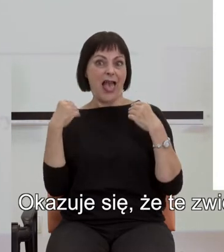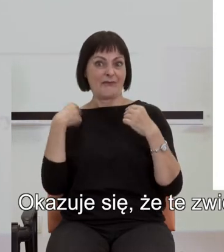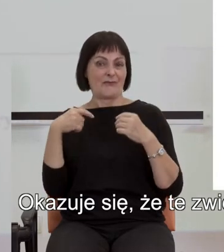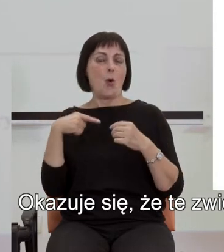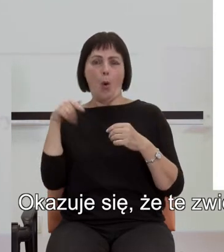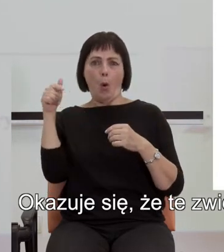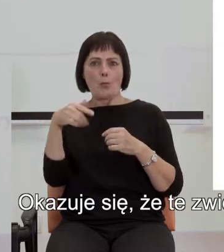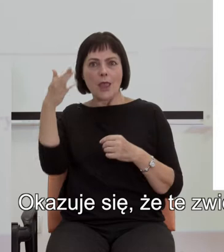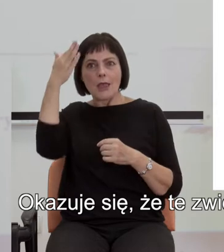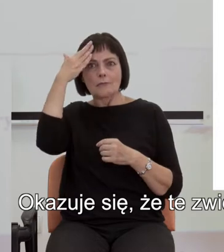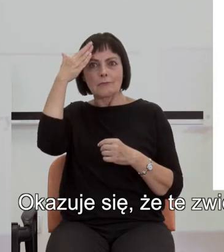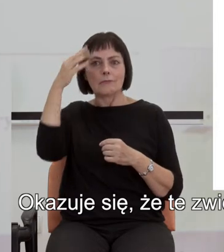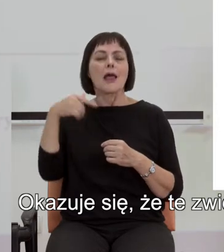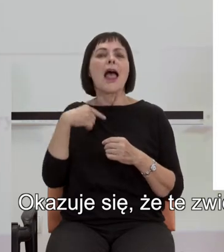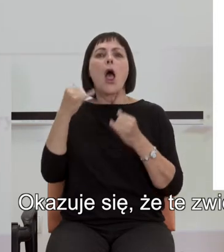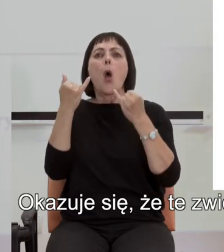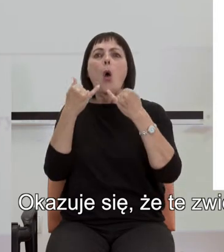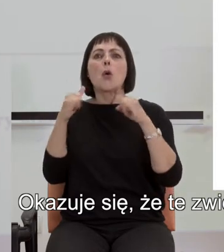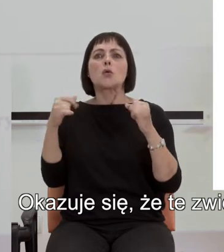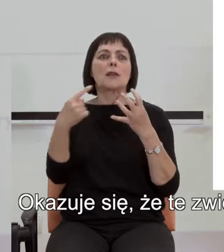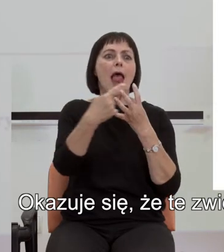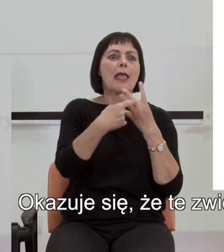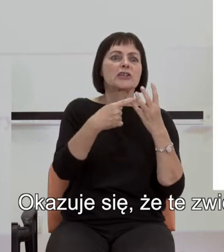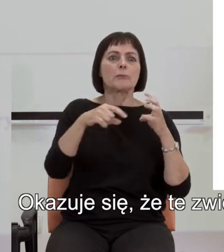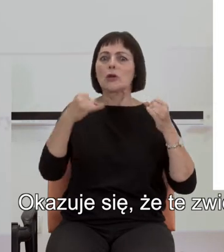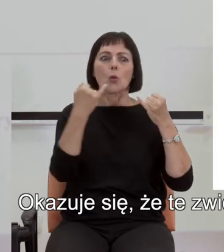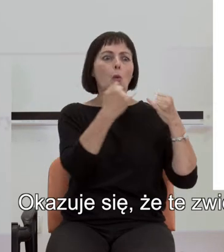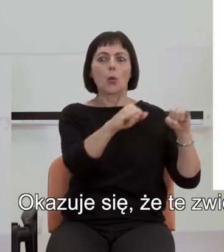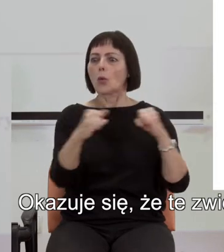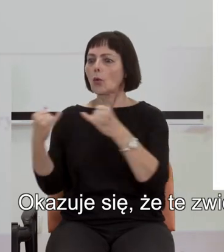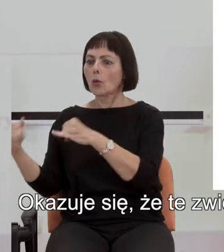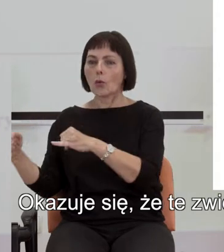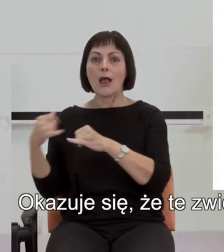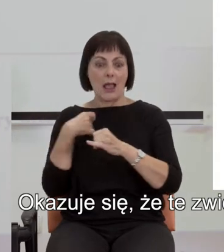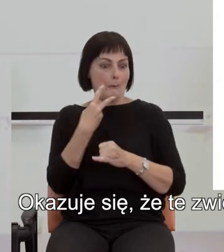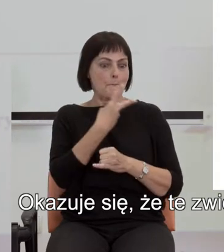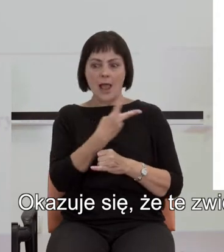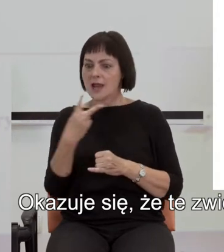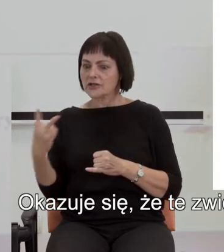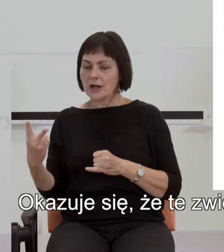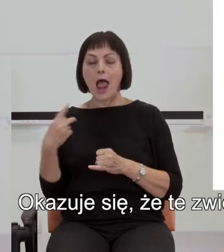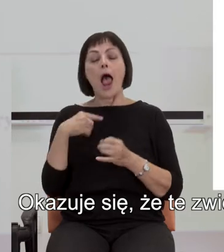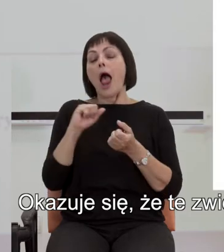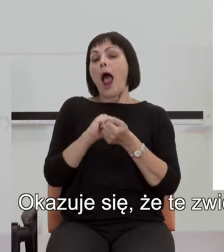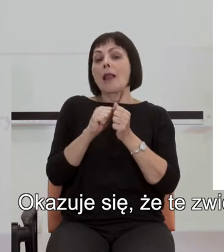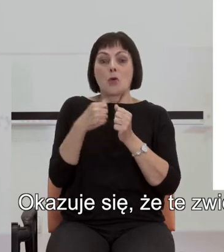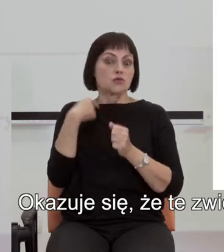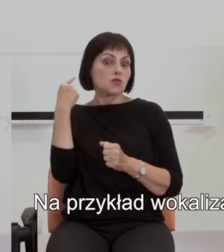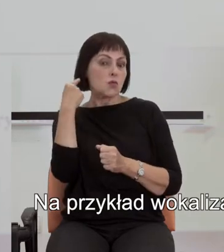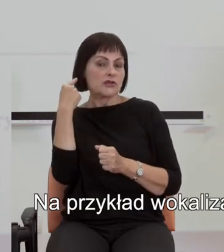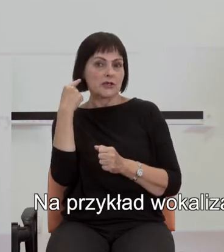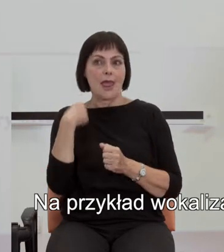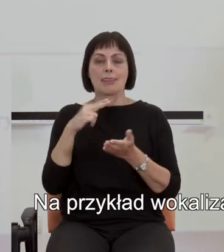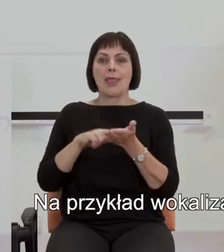rozróżnić różne liczebności przedmiotów, które postrzegają albo i słyszą.